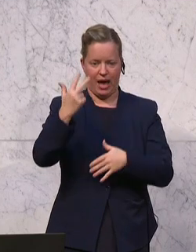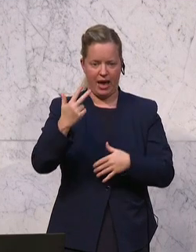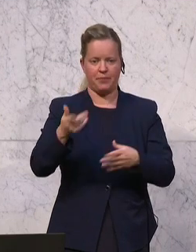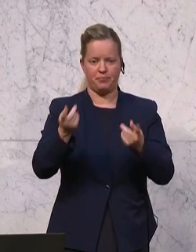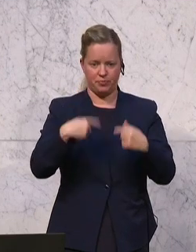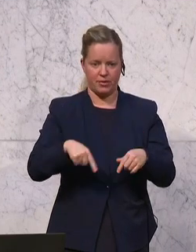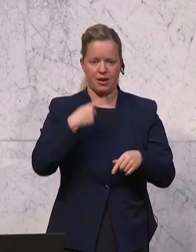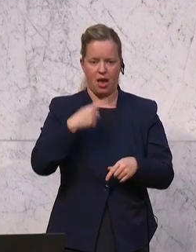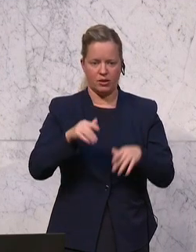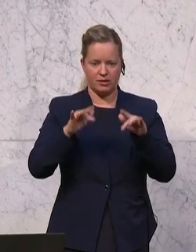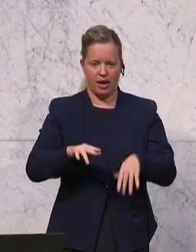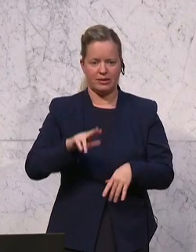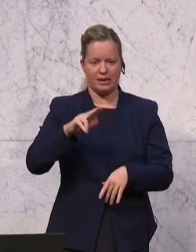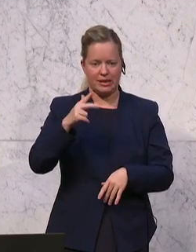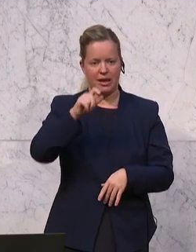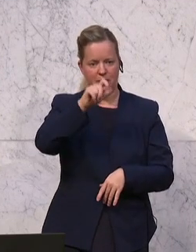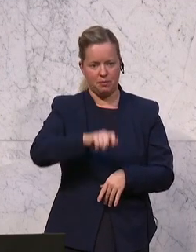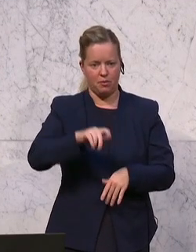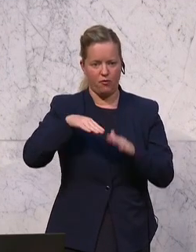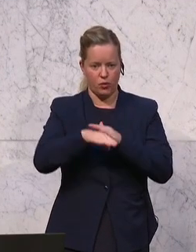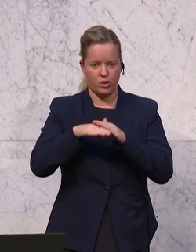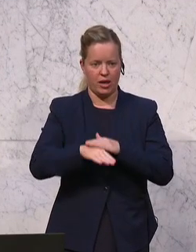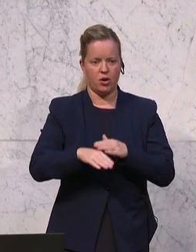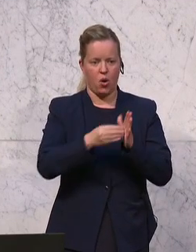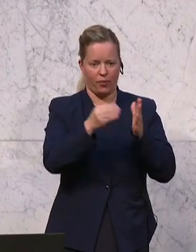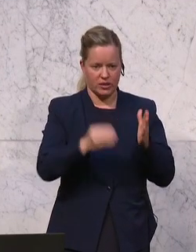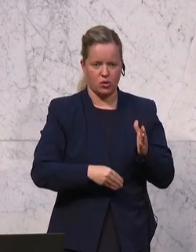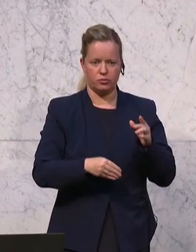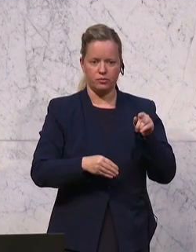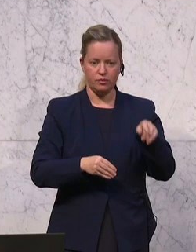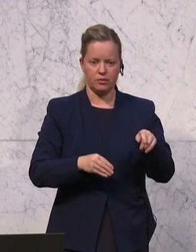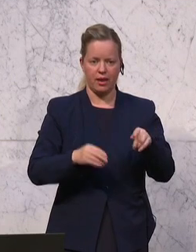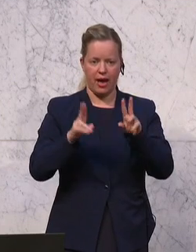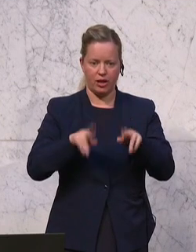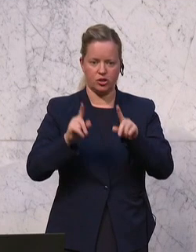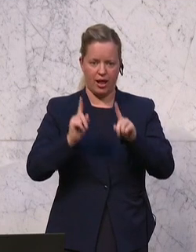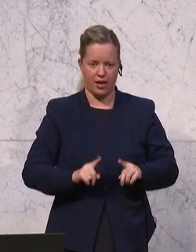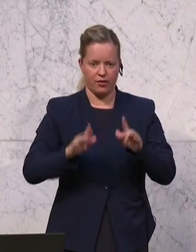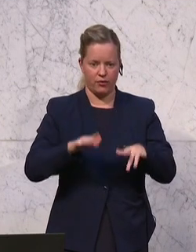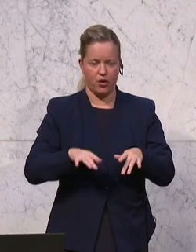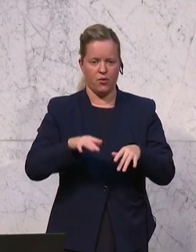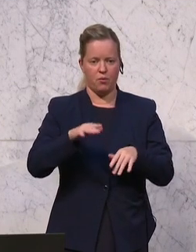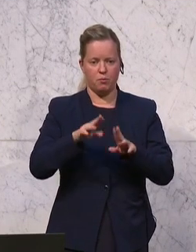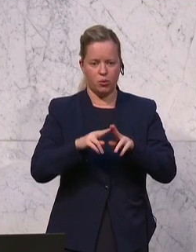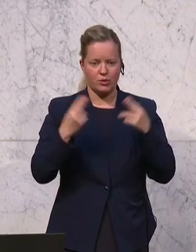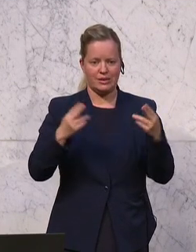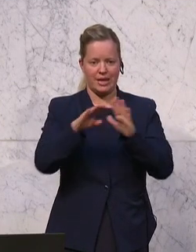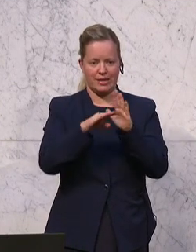Drittens, eine Person, die Flüchtling im Sinne der Konvention über die Rechtsstellung der Flüchtlinge. Bundesgesetzblatt 55